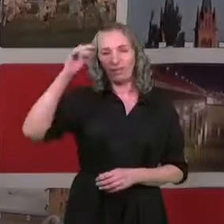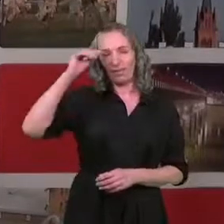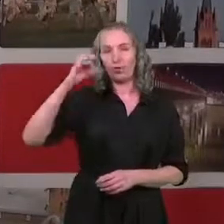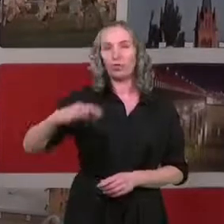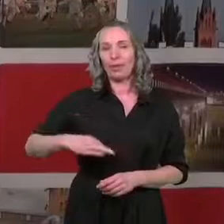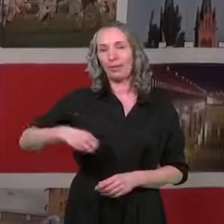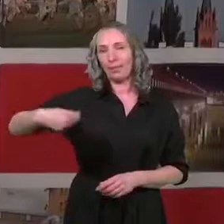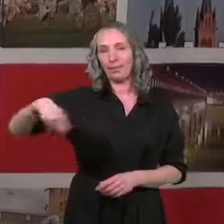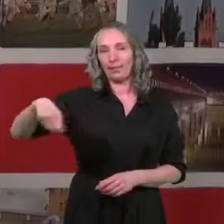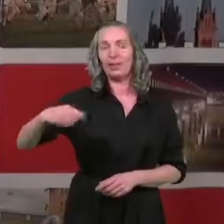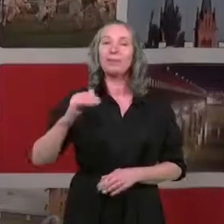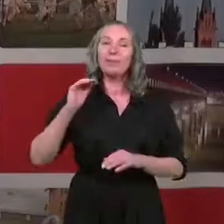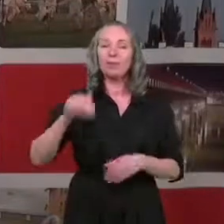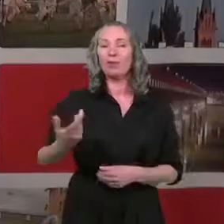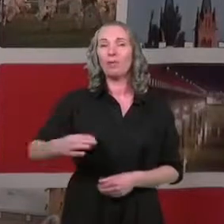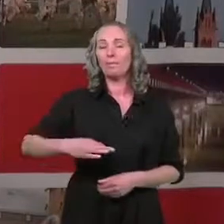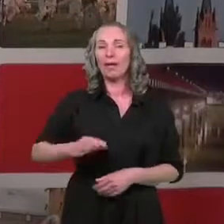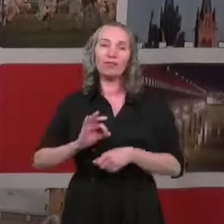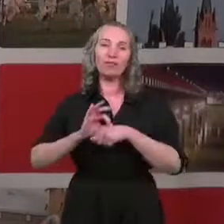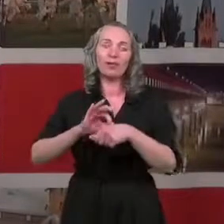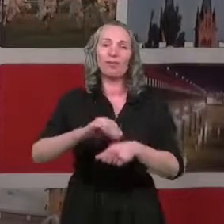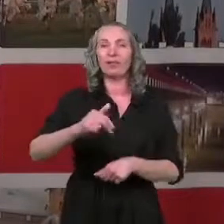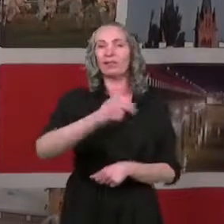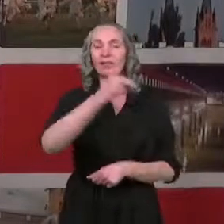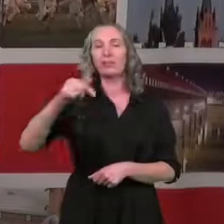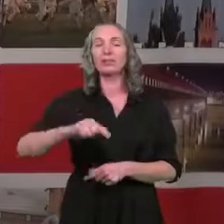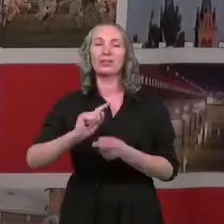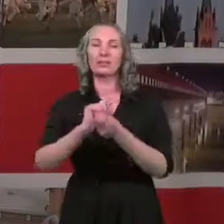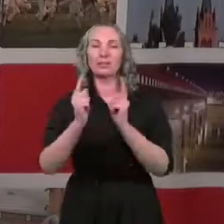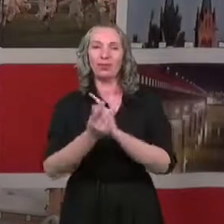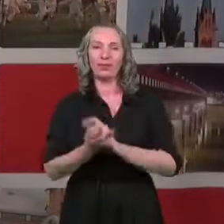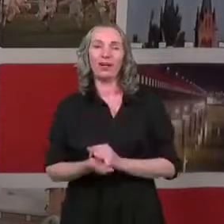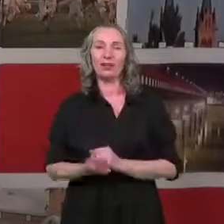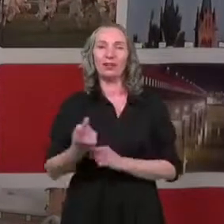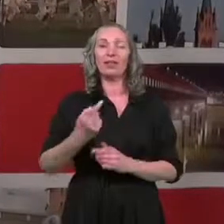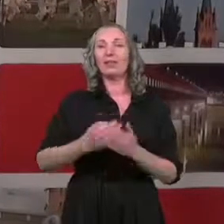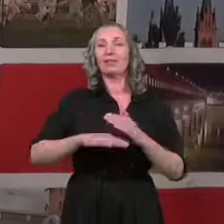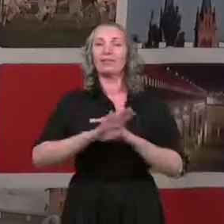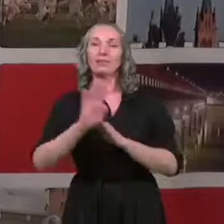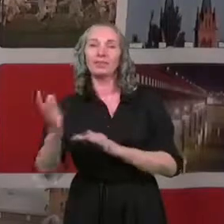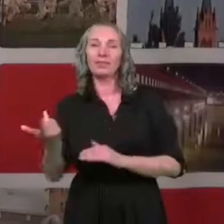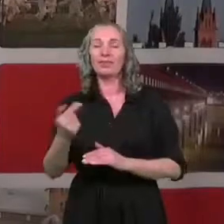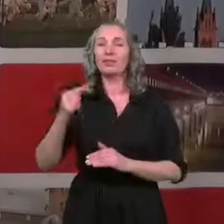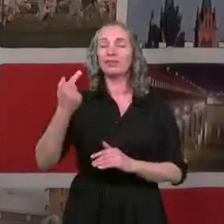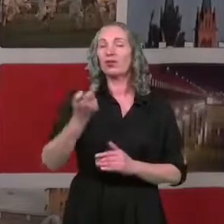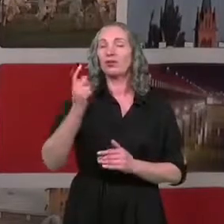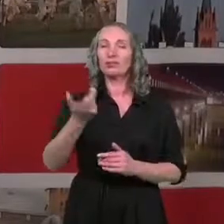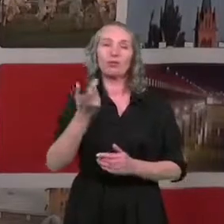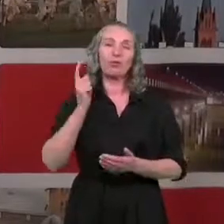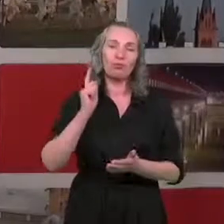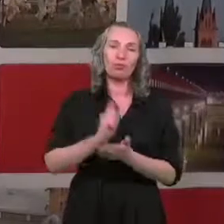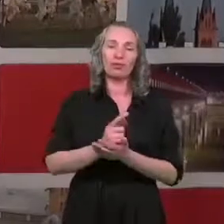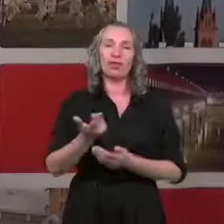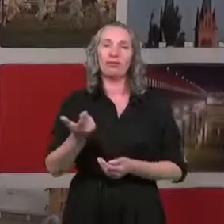Jeśli mógłby pan wprowadzić nas w tematykę dzisiejszego spotkania i dokonać prezentacji tego, co udało nam się już